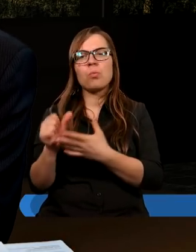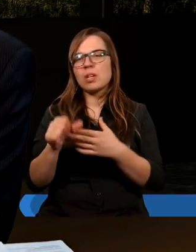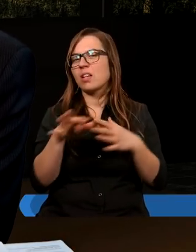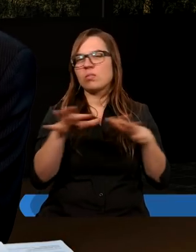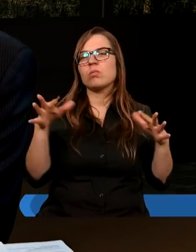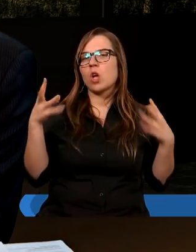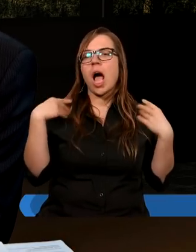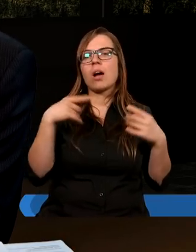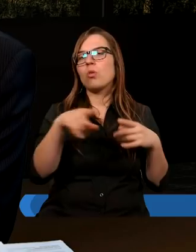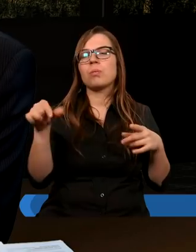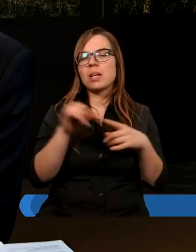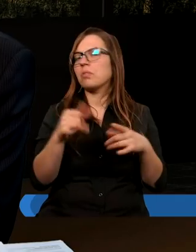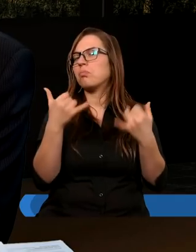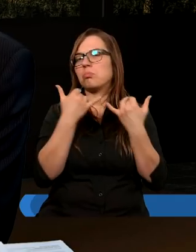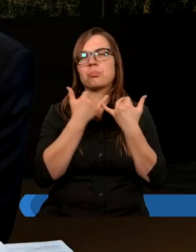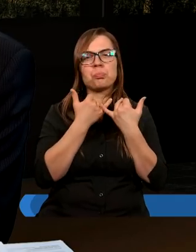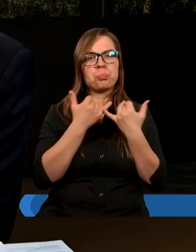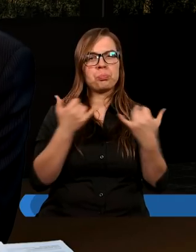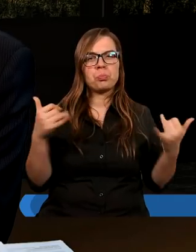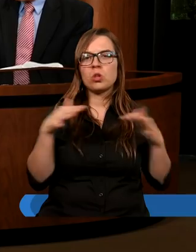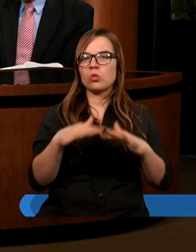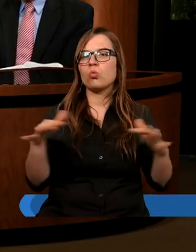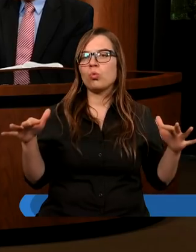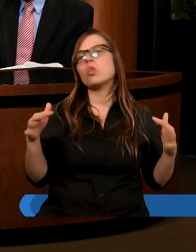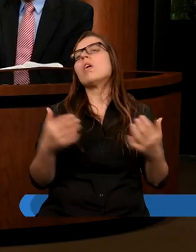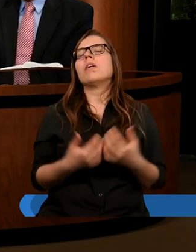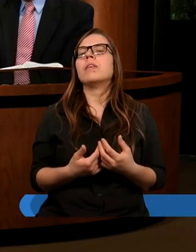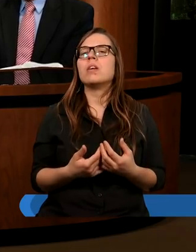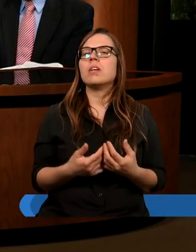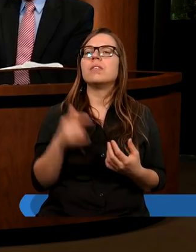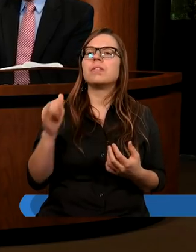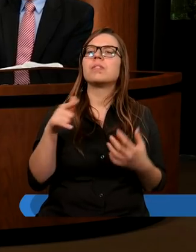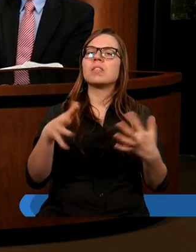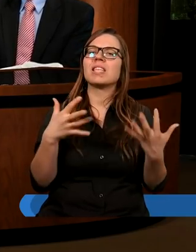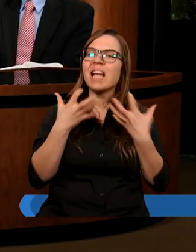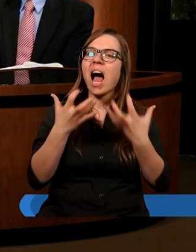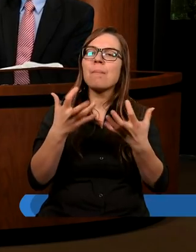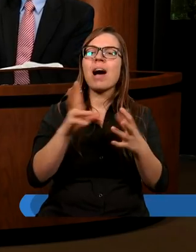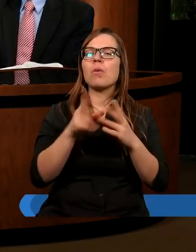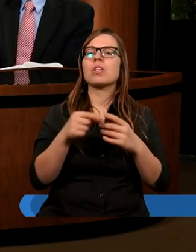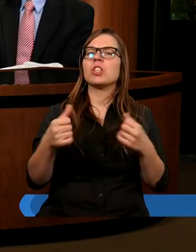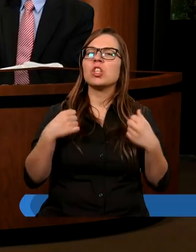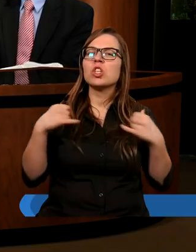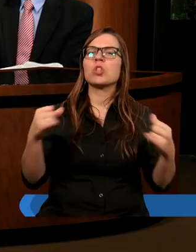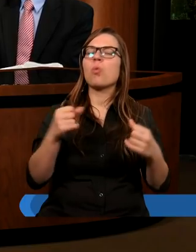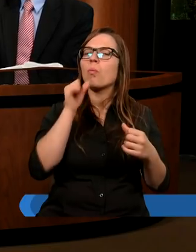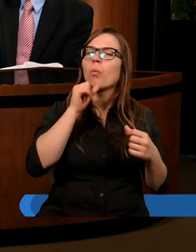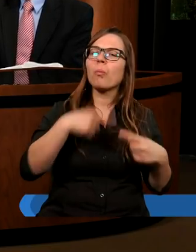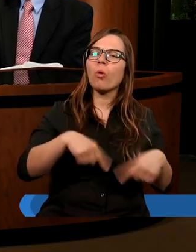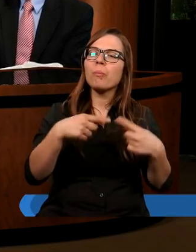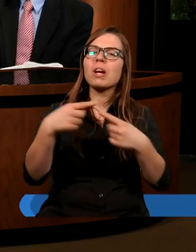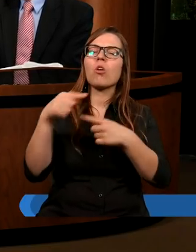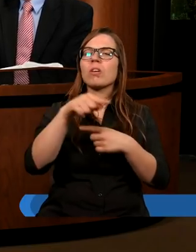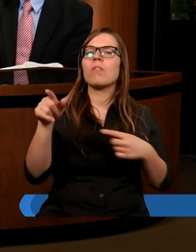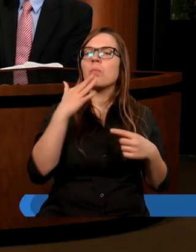dzisiaj dostępnych jest bardzo wiele, z olbrzymim zapałem i z wielką siłą przekonywania